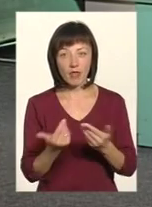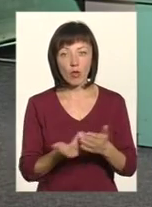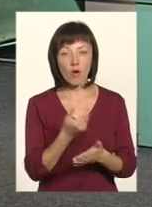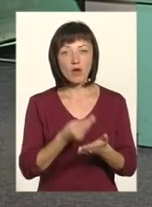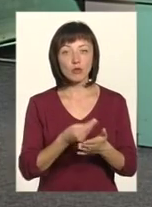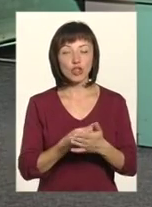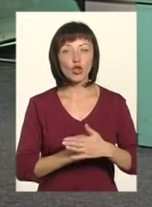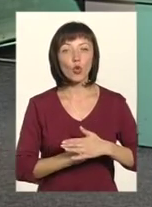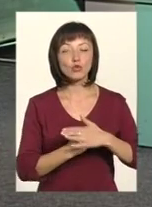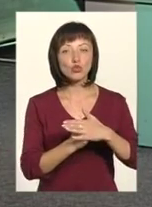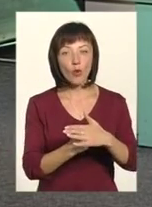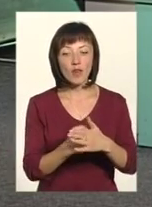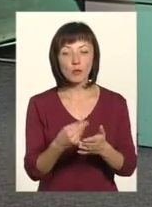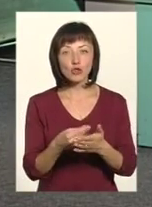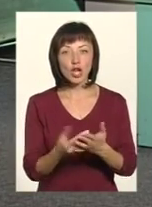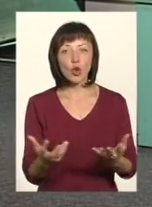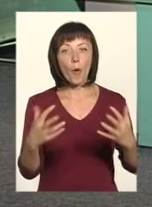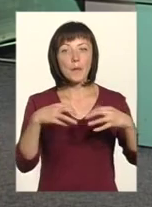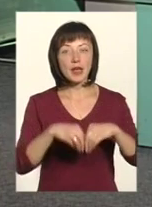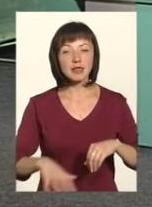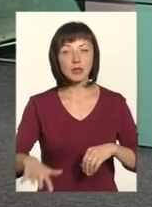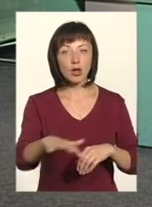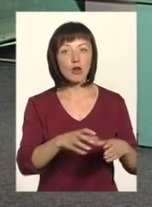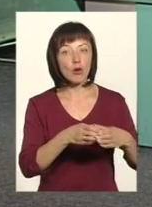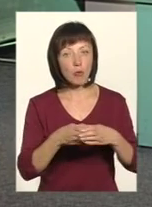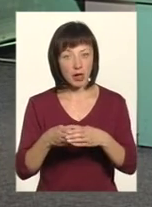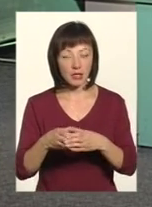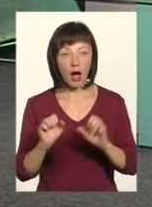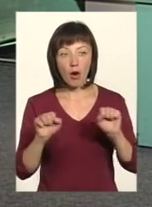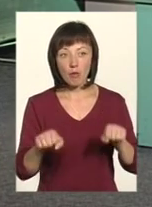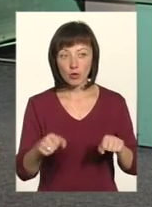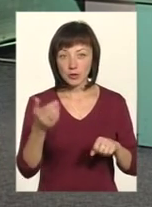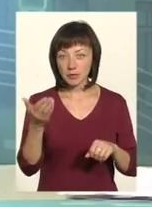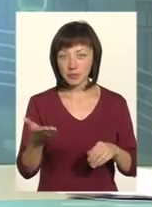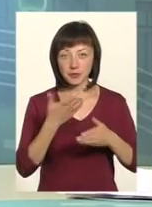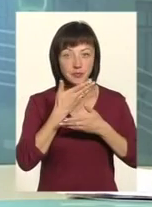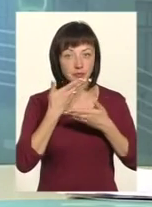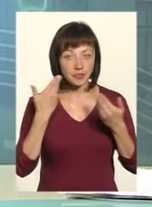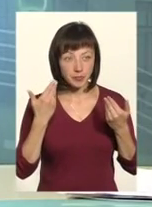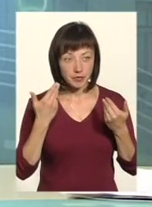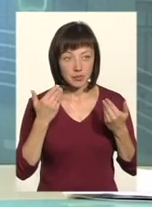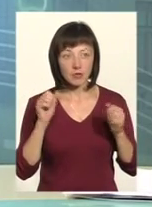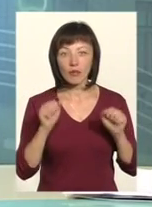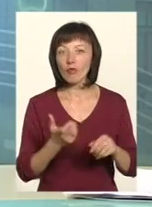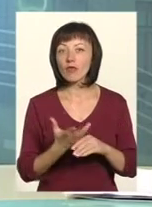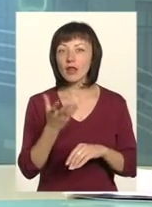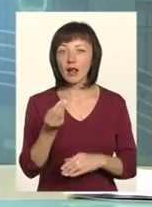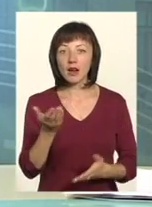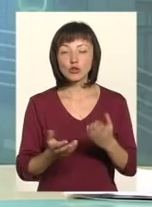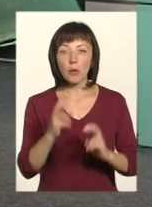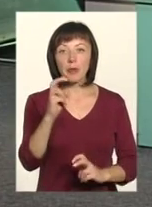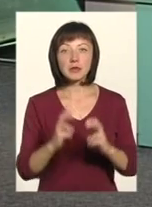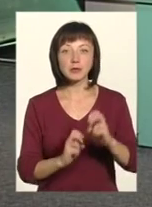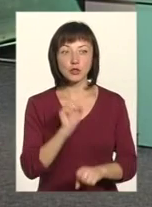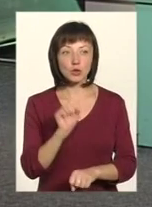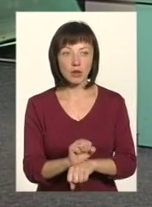бюджетній основі бюджет об'єднаної територіальної громади. може там і немає... звідки то, Ганнопіль буде фінансуватися, якщо підприємство стоїть?